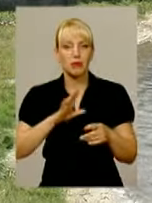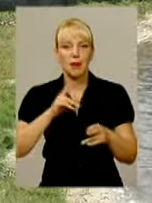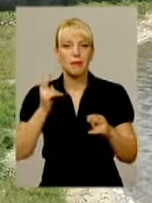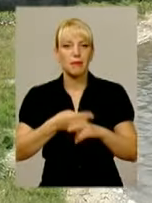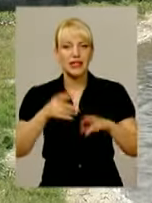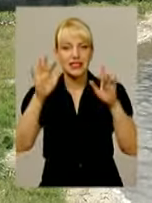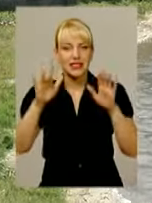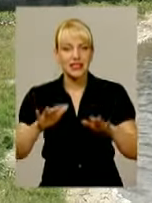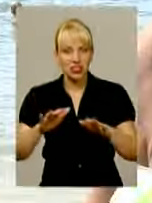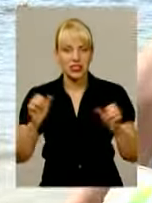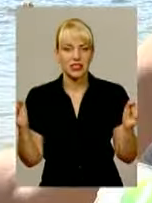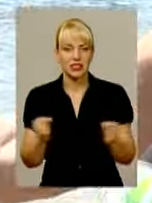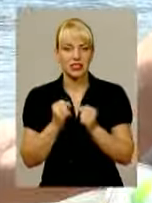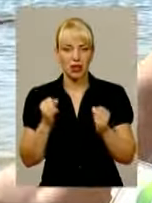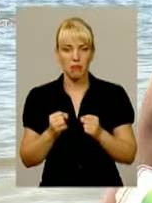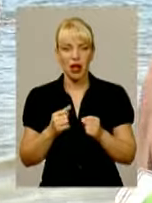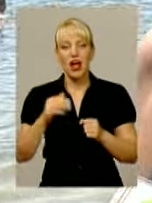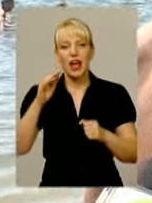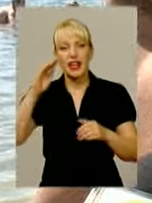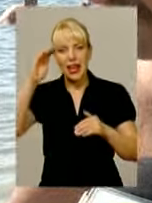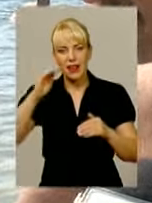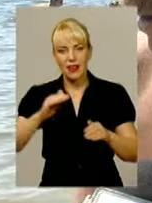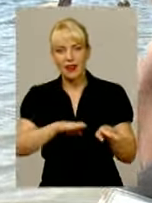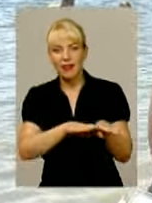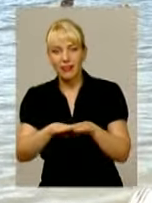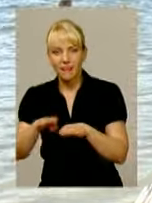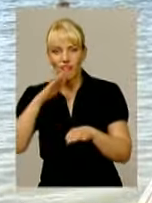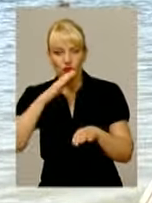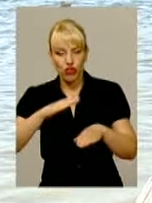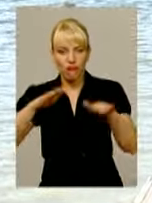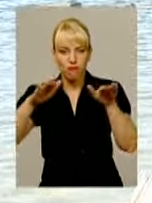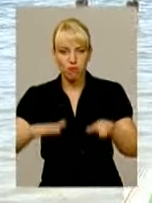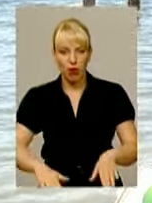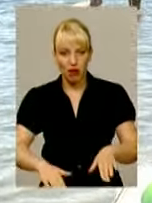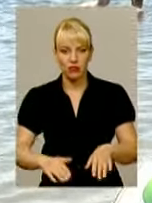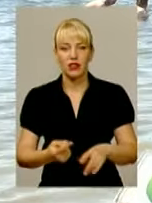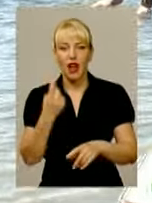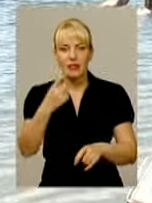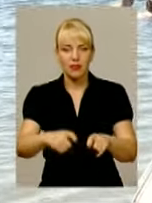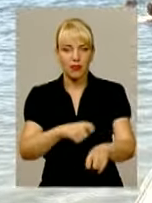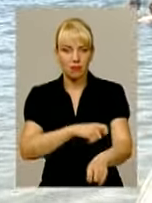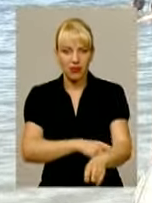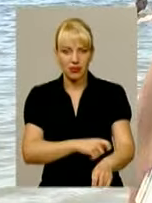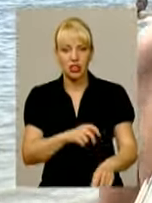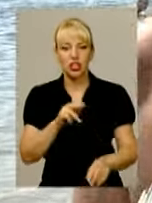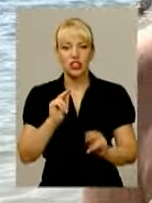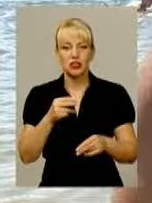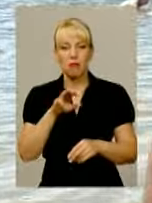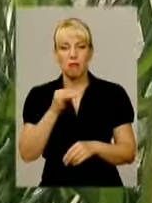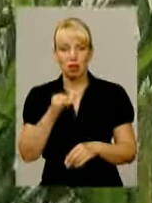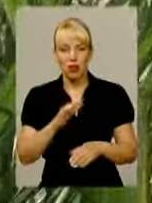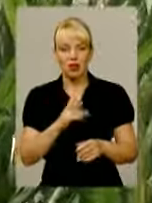річках Хмельниччини впав. Води стало на полтора метрів, на метр менше, ніж в маї місяці. Це